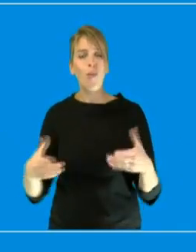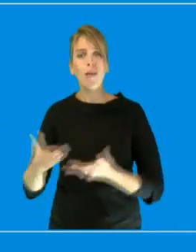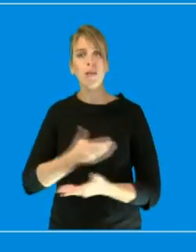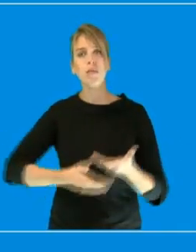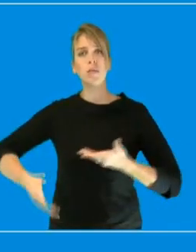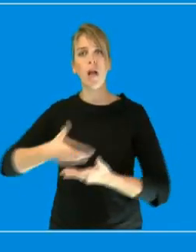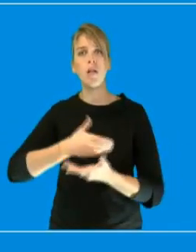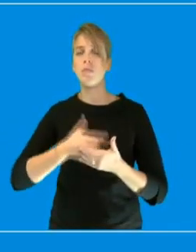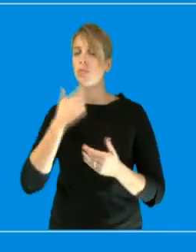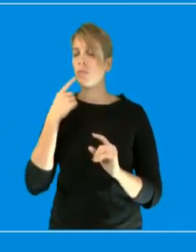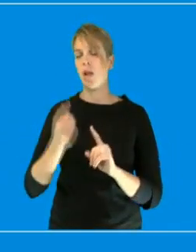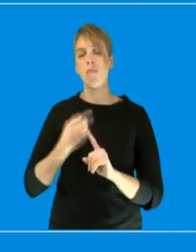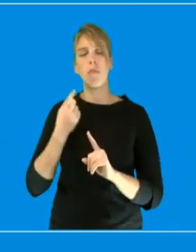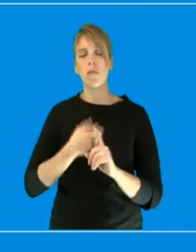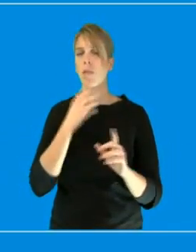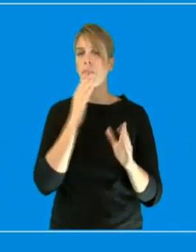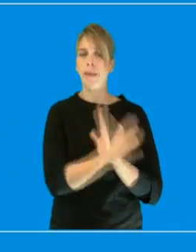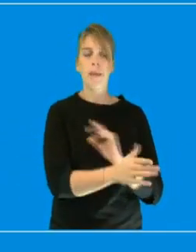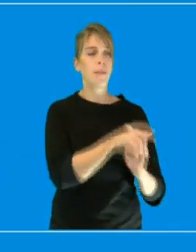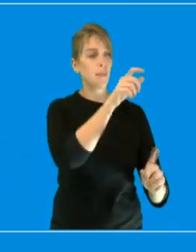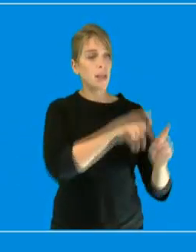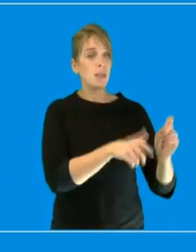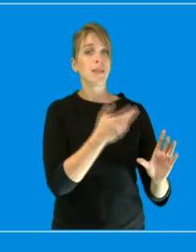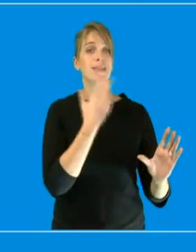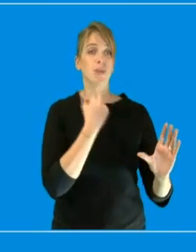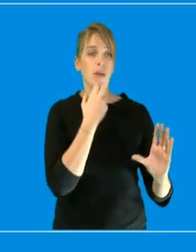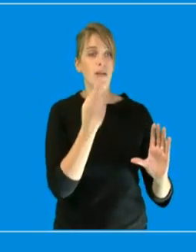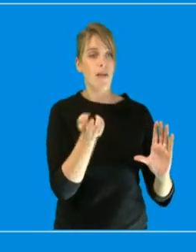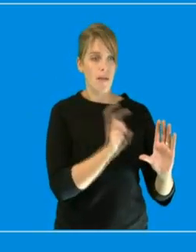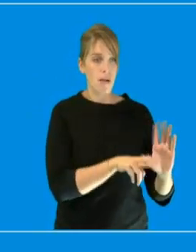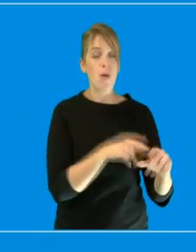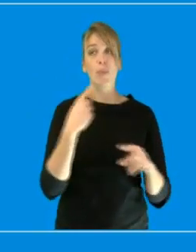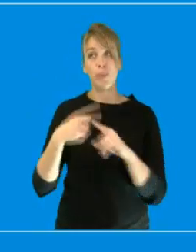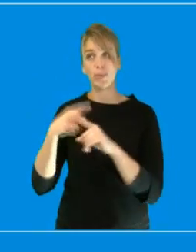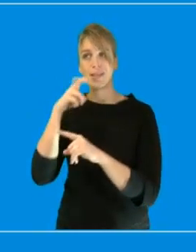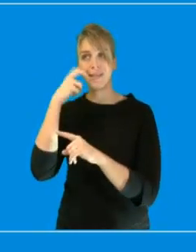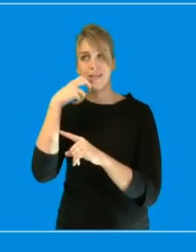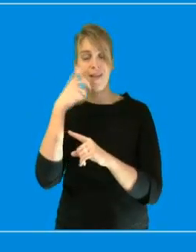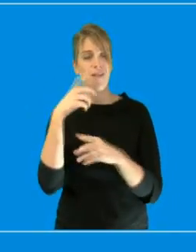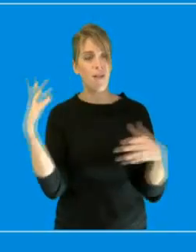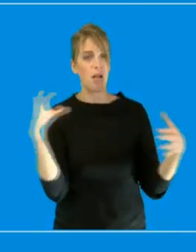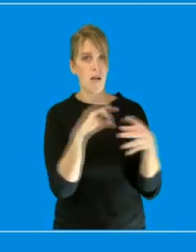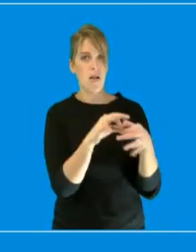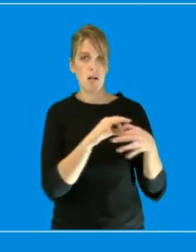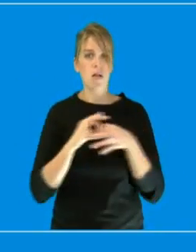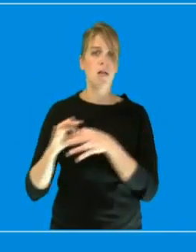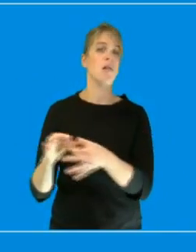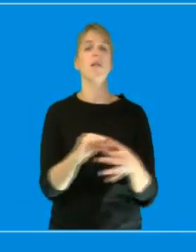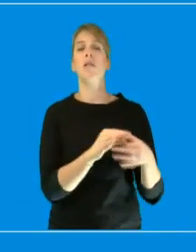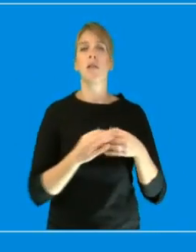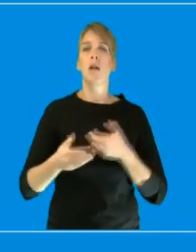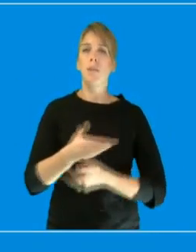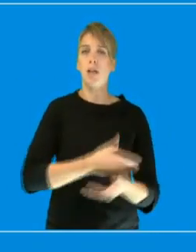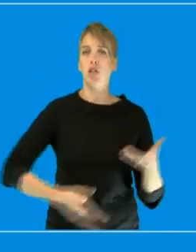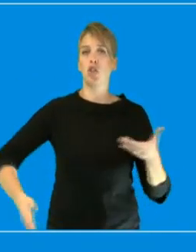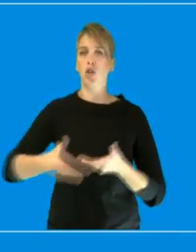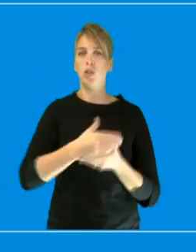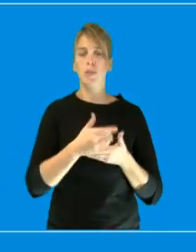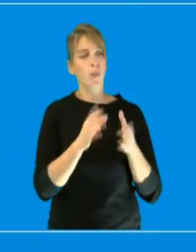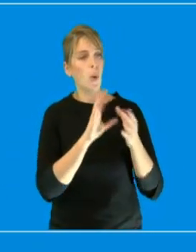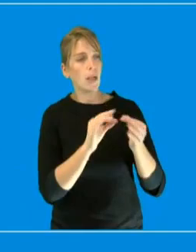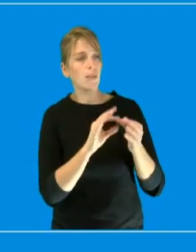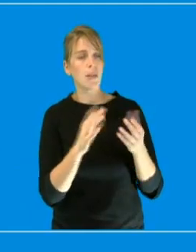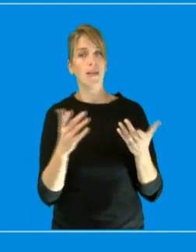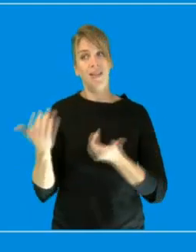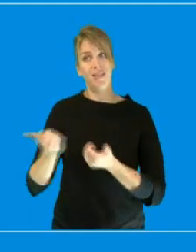entre les usagers et la SNCF, de savoir ce qui est possible et ce qui ne l'est pas, de faire comprendre aussi en quoi le